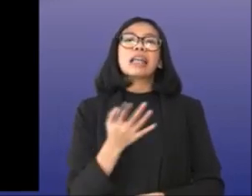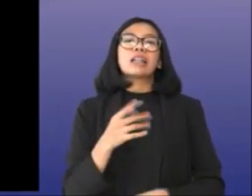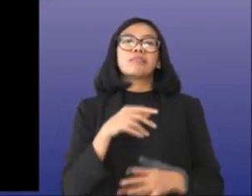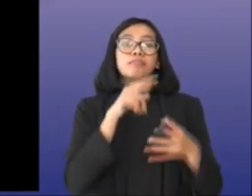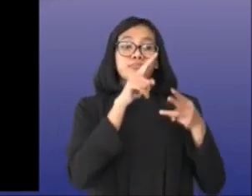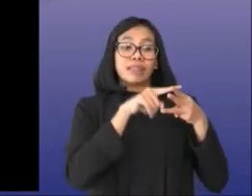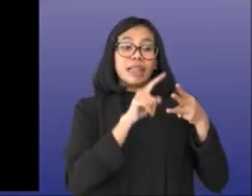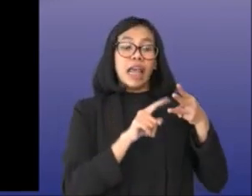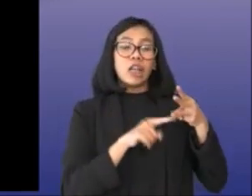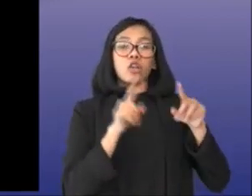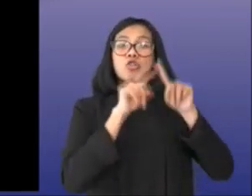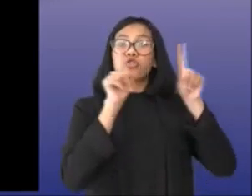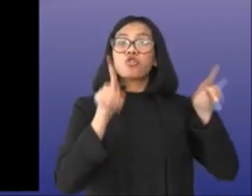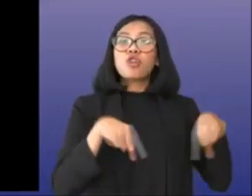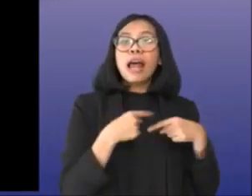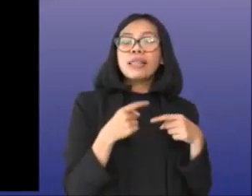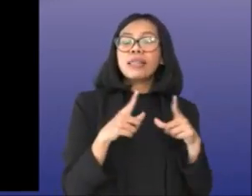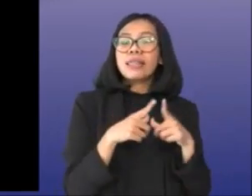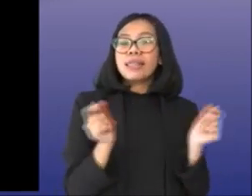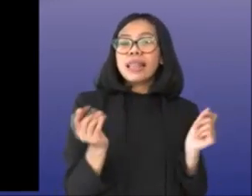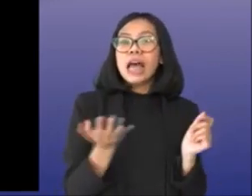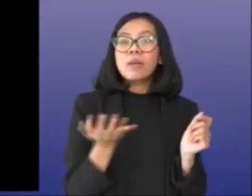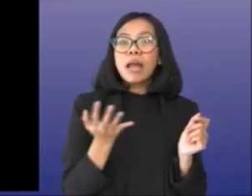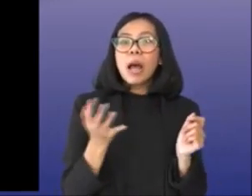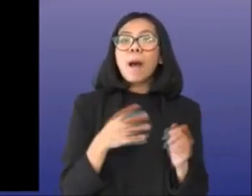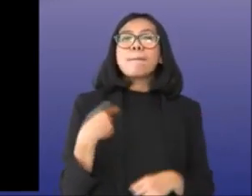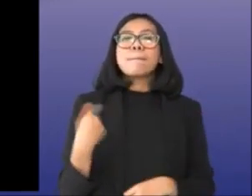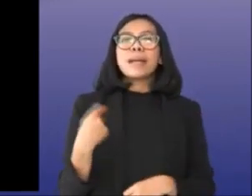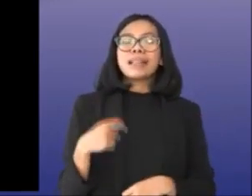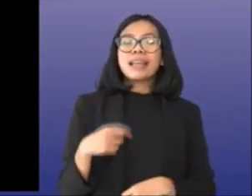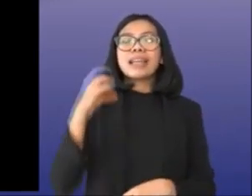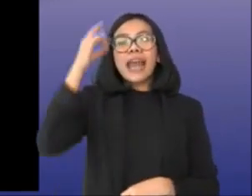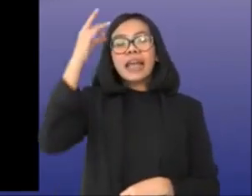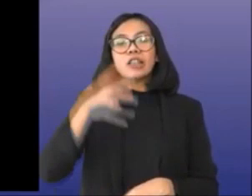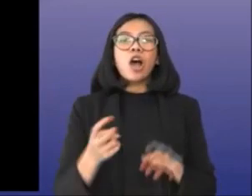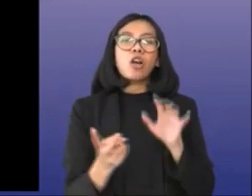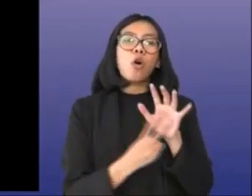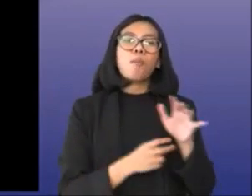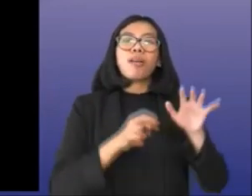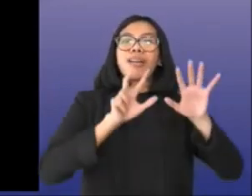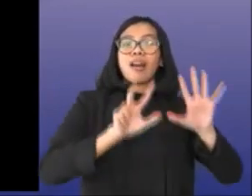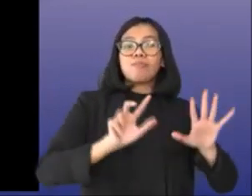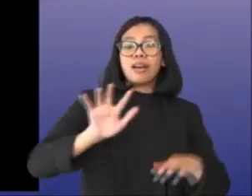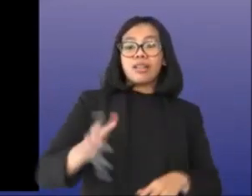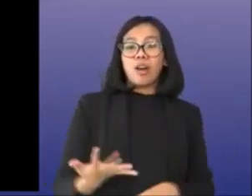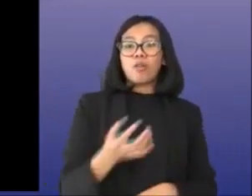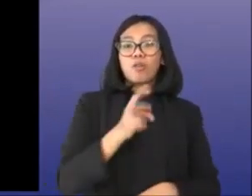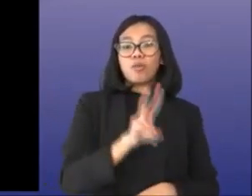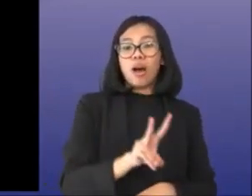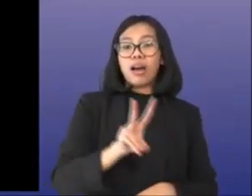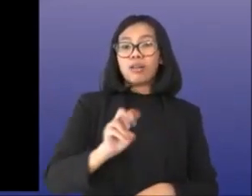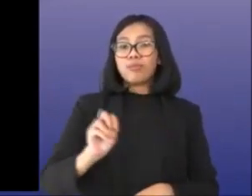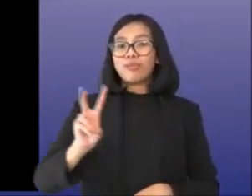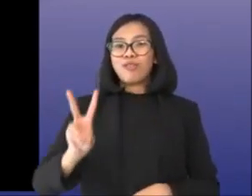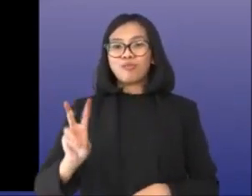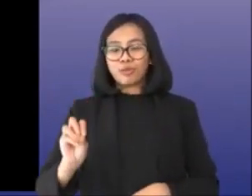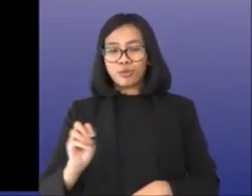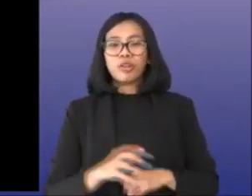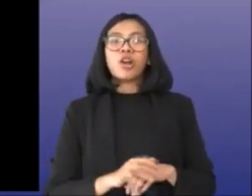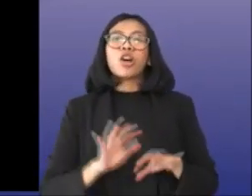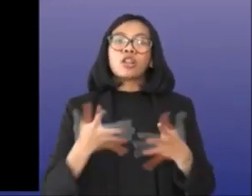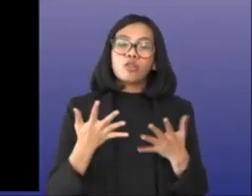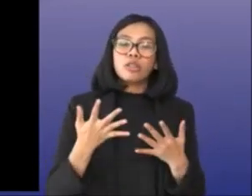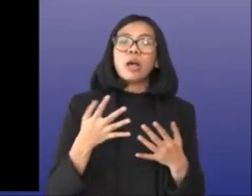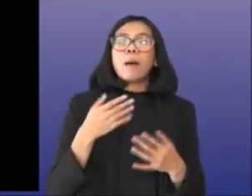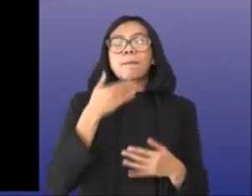Menteri Desa PDTT nomor 8 tahun 2020. Kemudian pertanyaan berikutnya terkait dengan